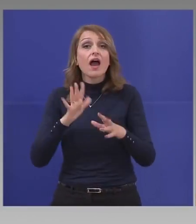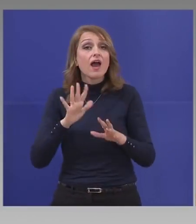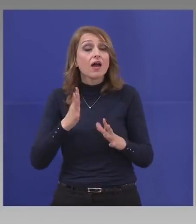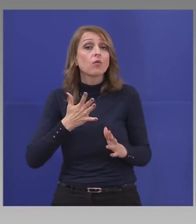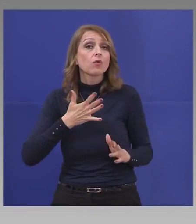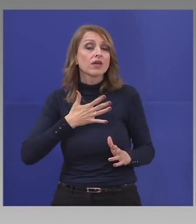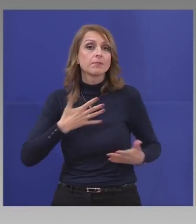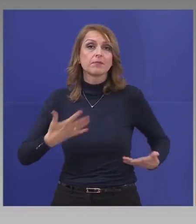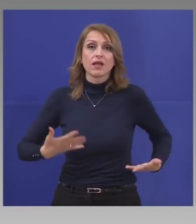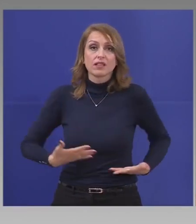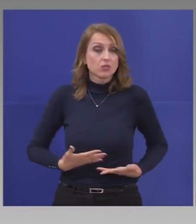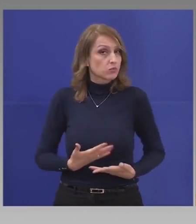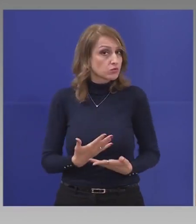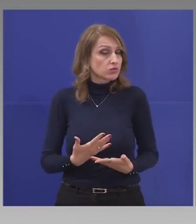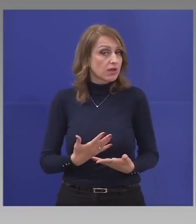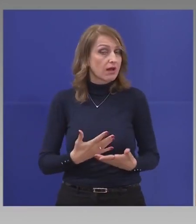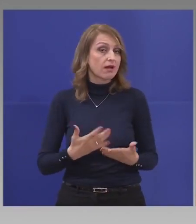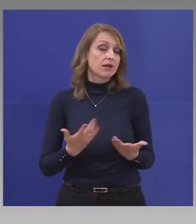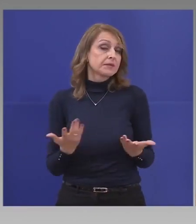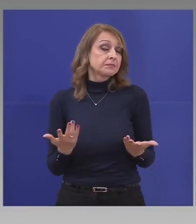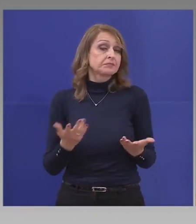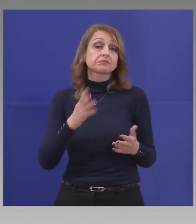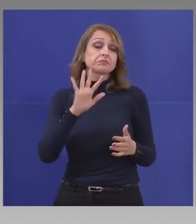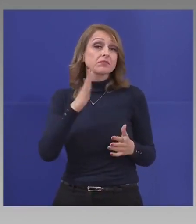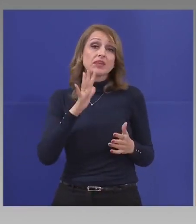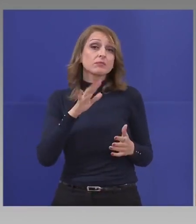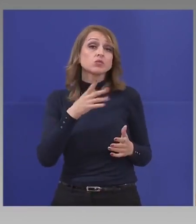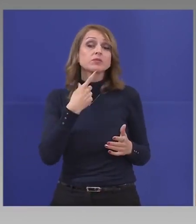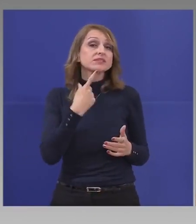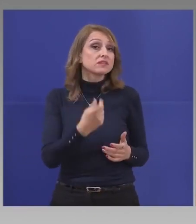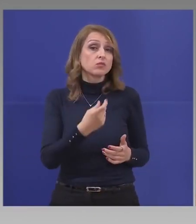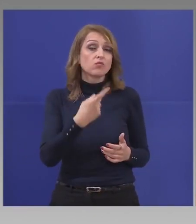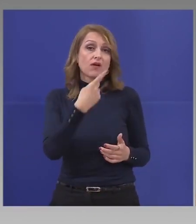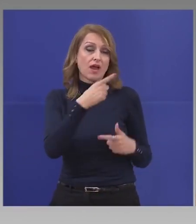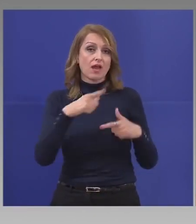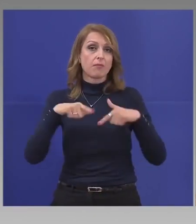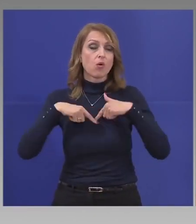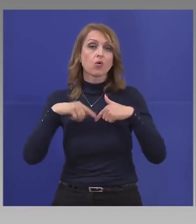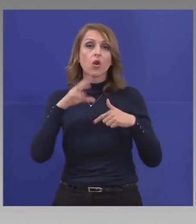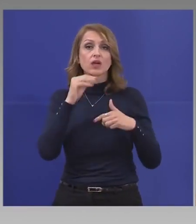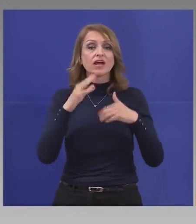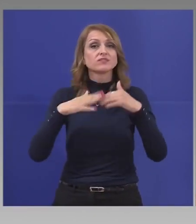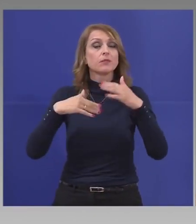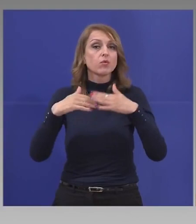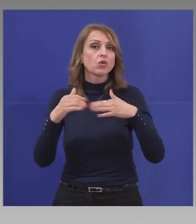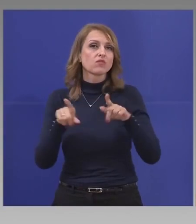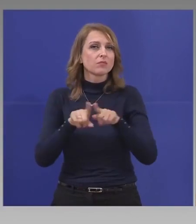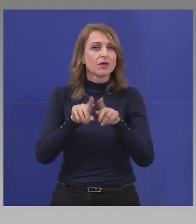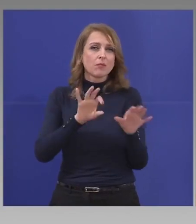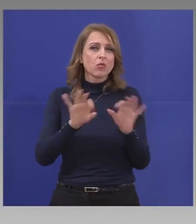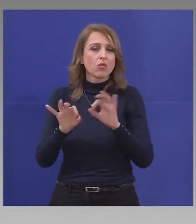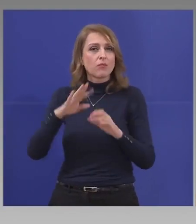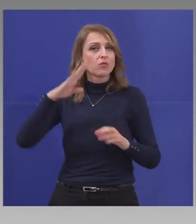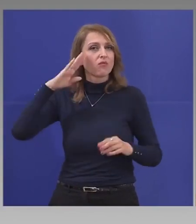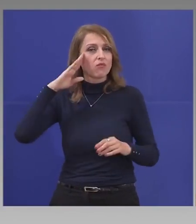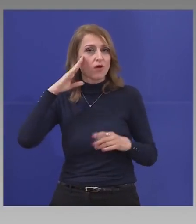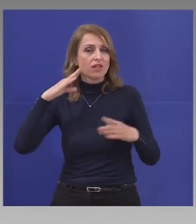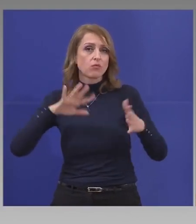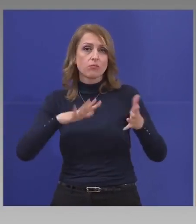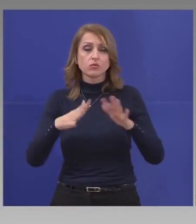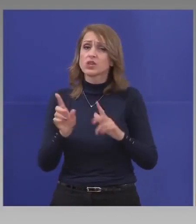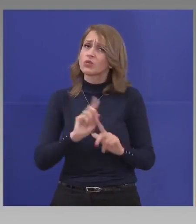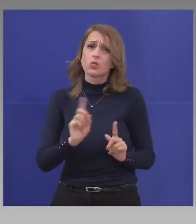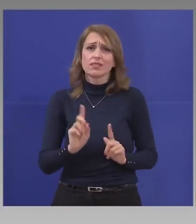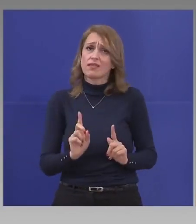да, може би оттам идва думата, че подготвяме и мобилизираме силите си за